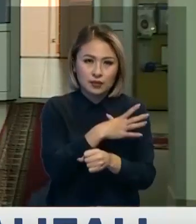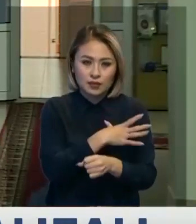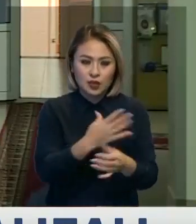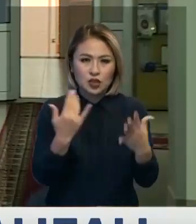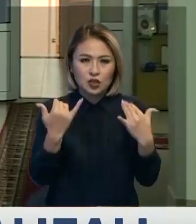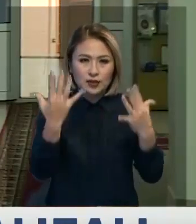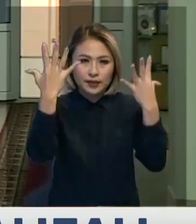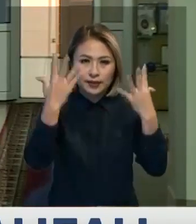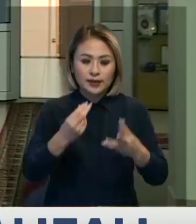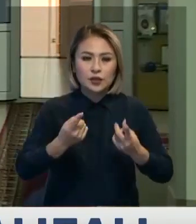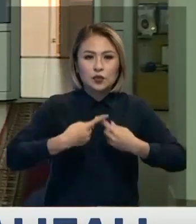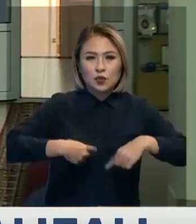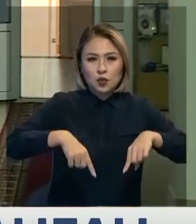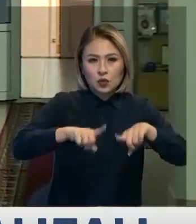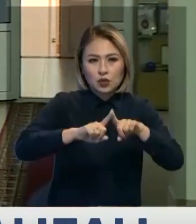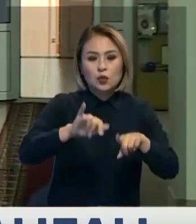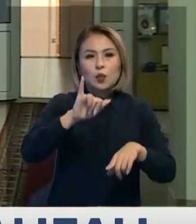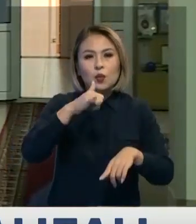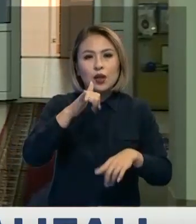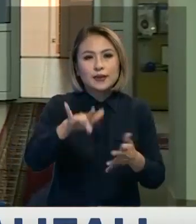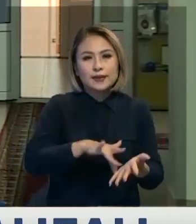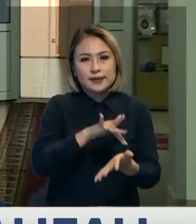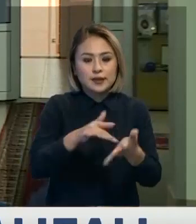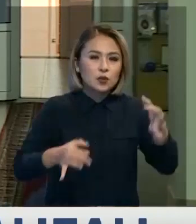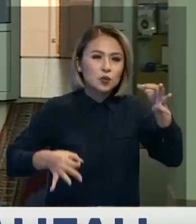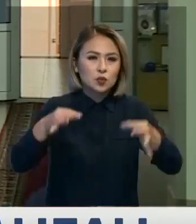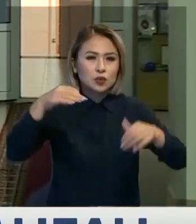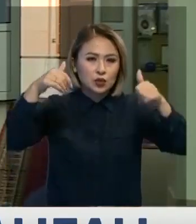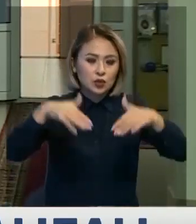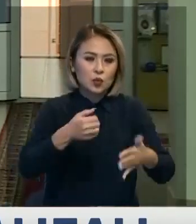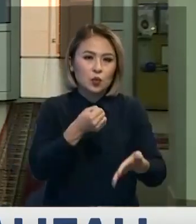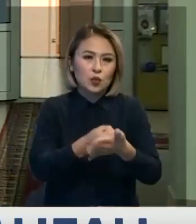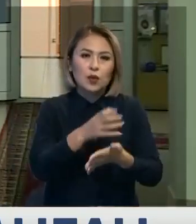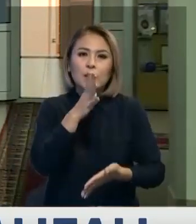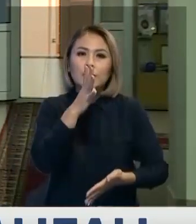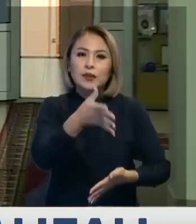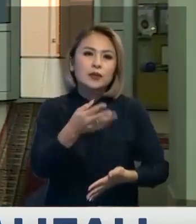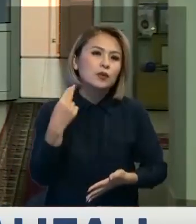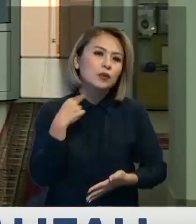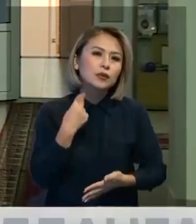Қазіргі күнді үйімдастырушылар орал қаласының сотының өкімімен 5 жылға баспорның саттыңынан айрылған.